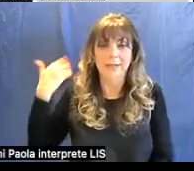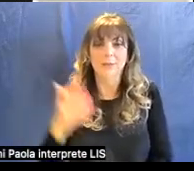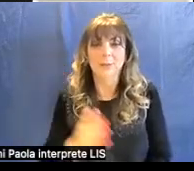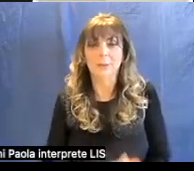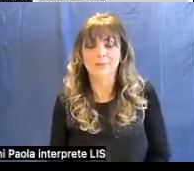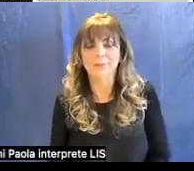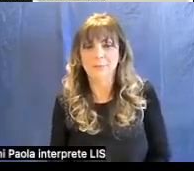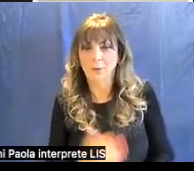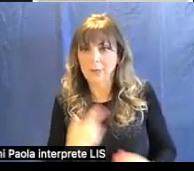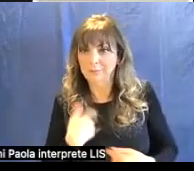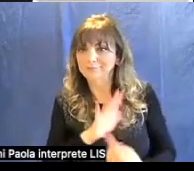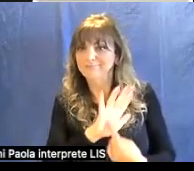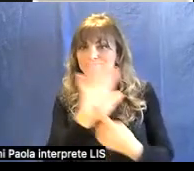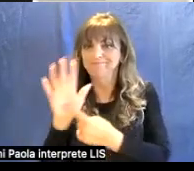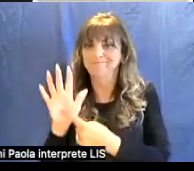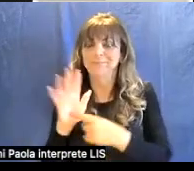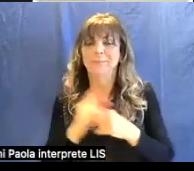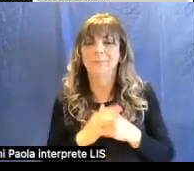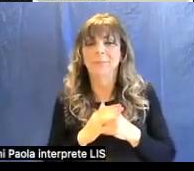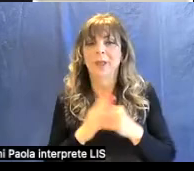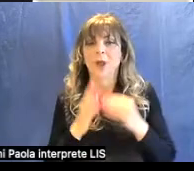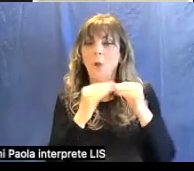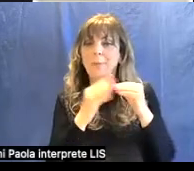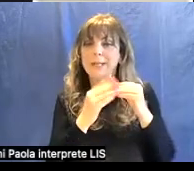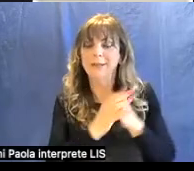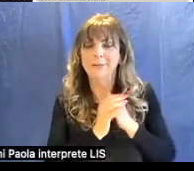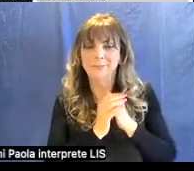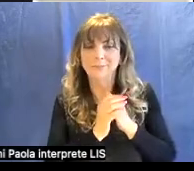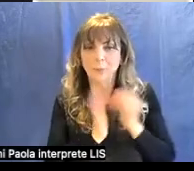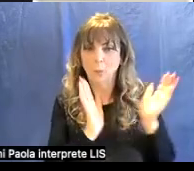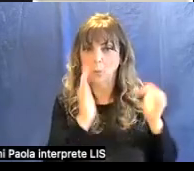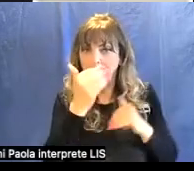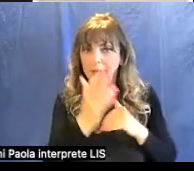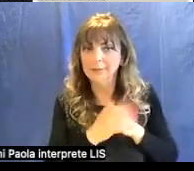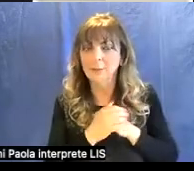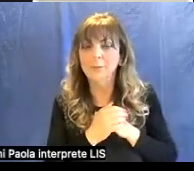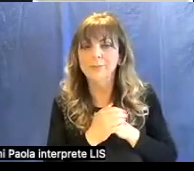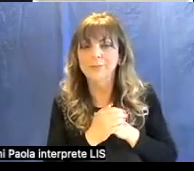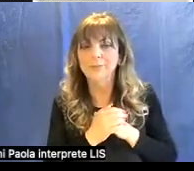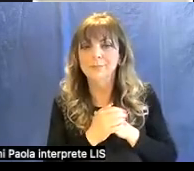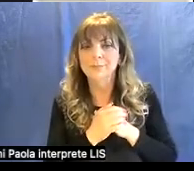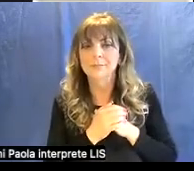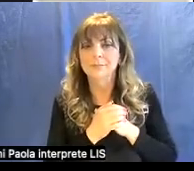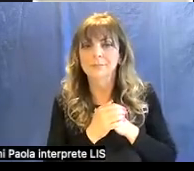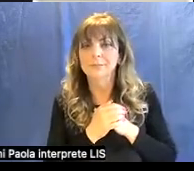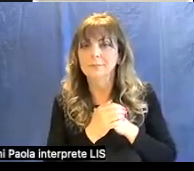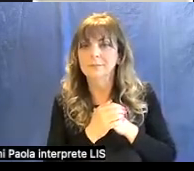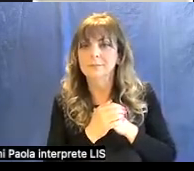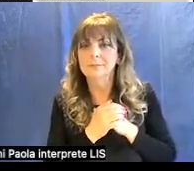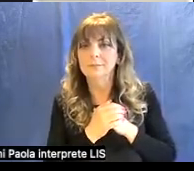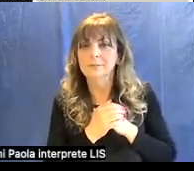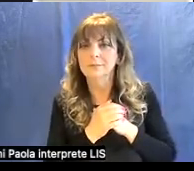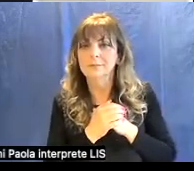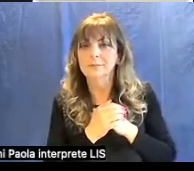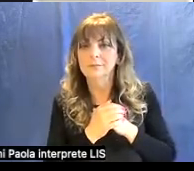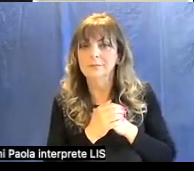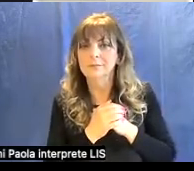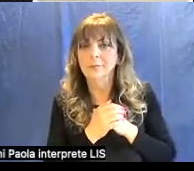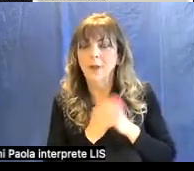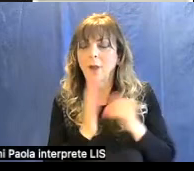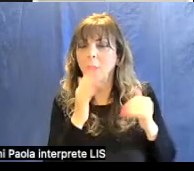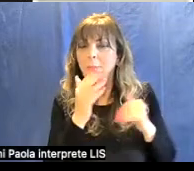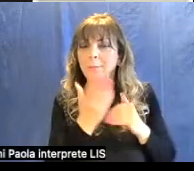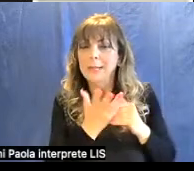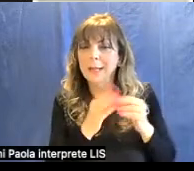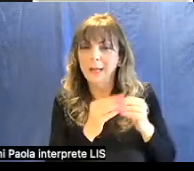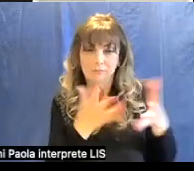vi faccio vedere un'opera alla quale si ispira un'opera diciamo